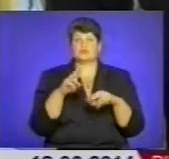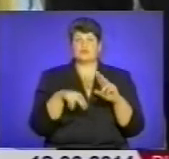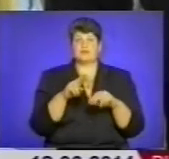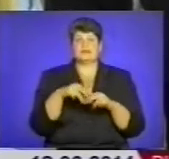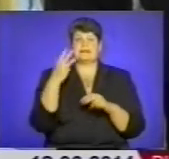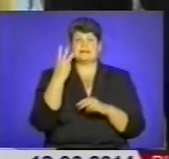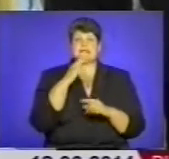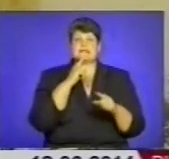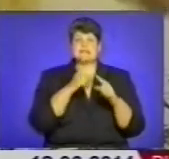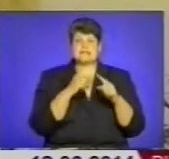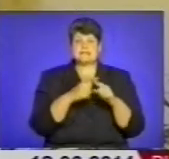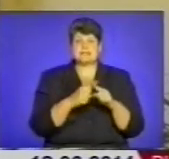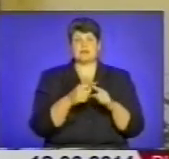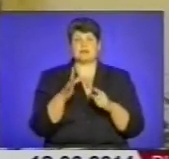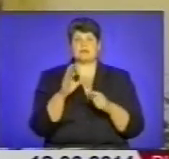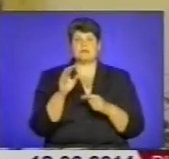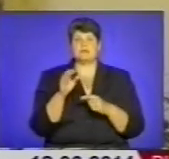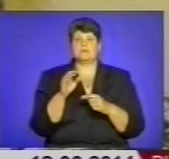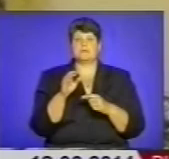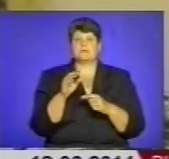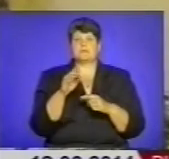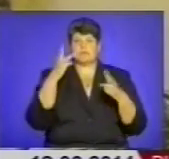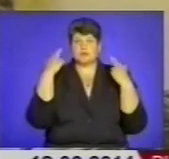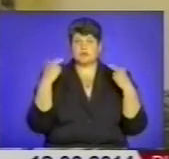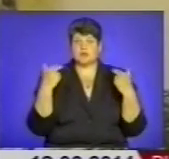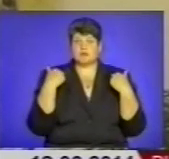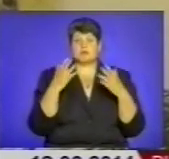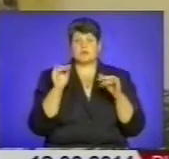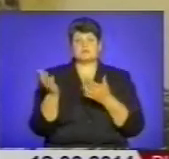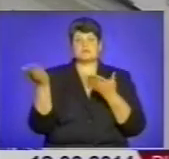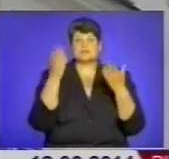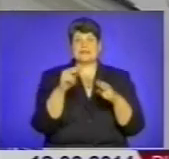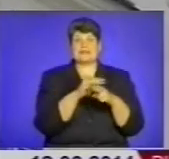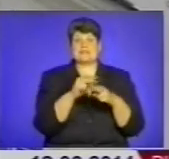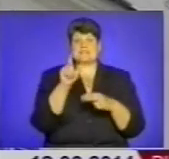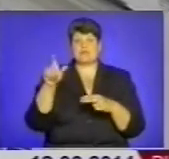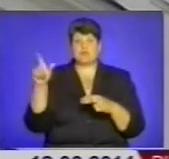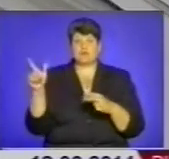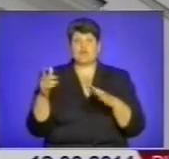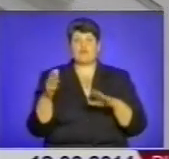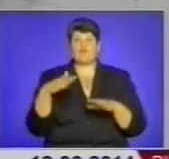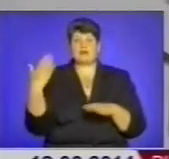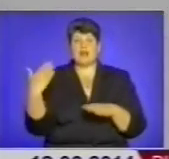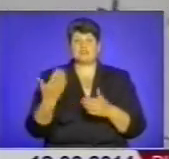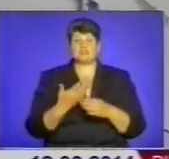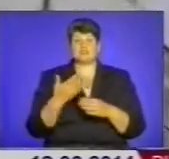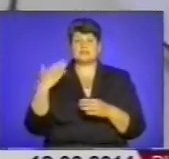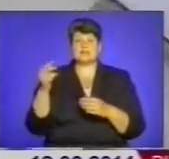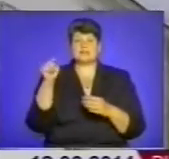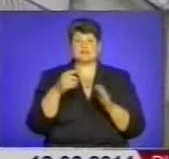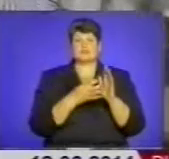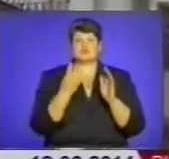монастиряни порочного зачаття Пресвятої Діви Марії. Потім запросили реставрувальників. У правій частині будови з 1946